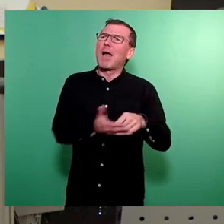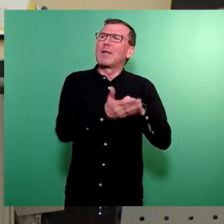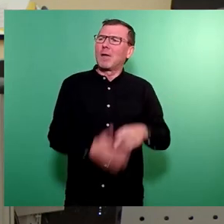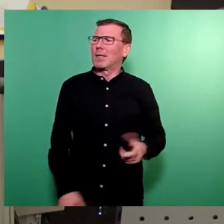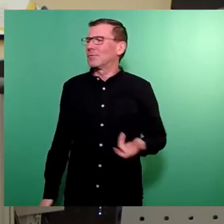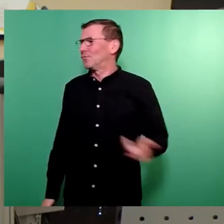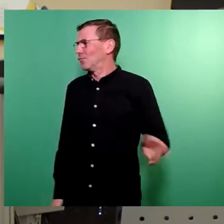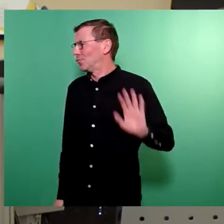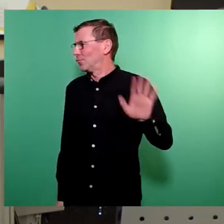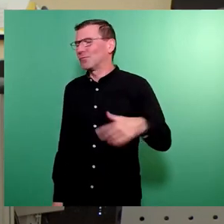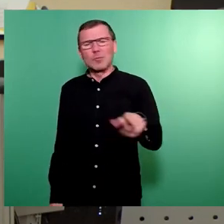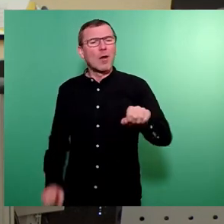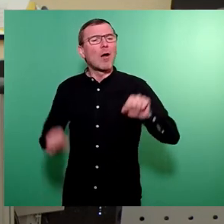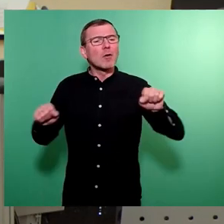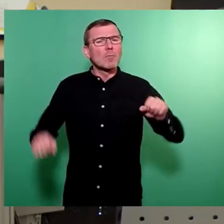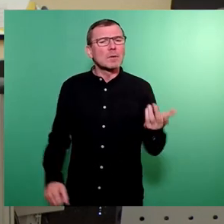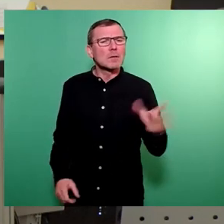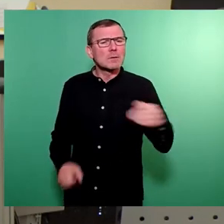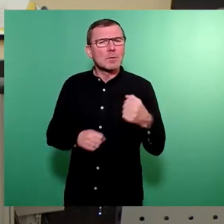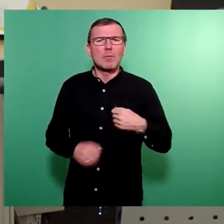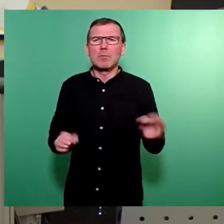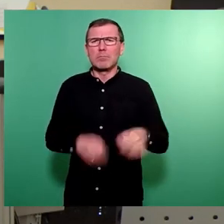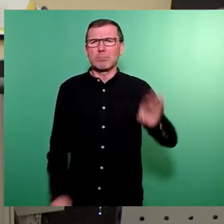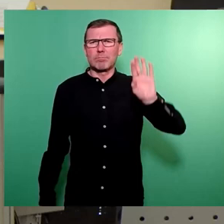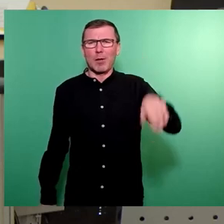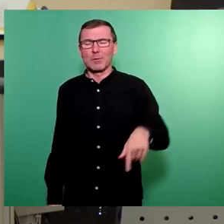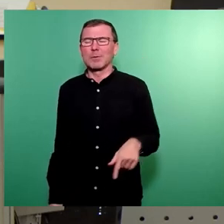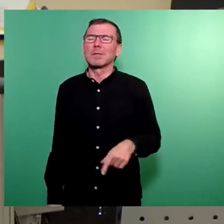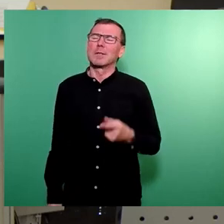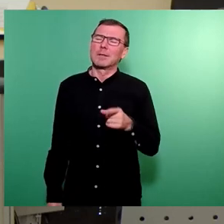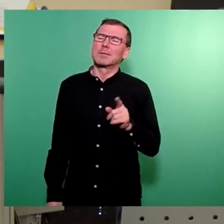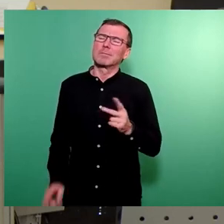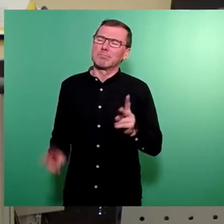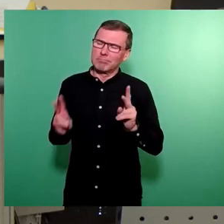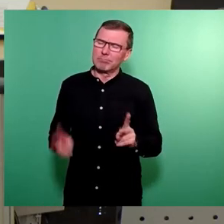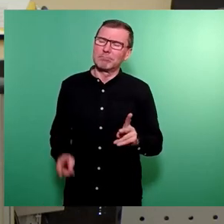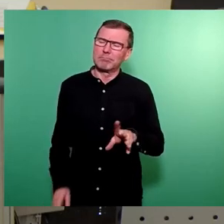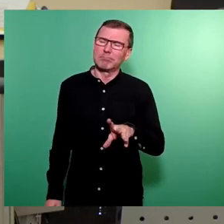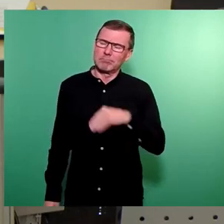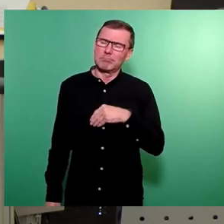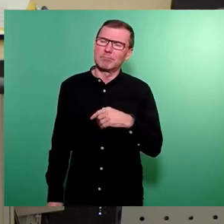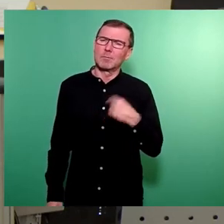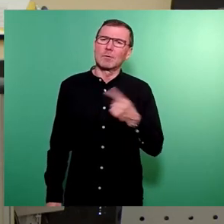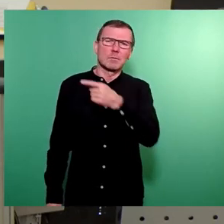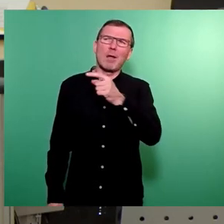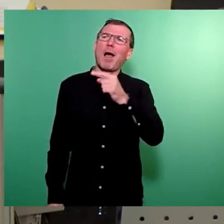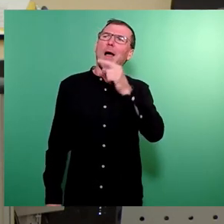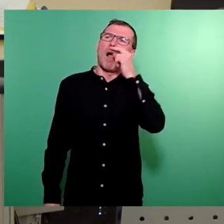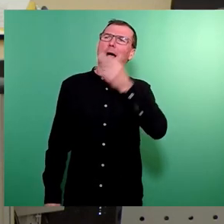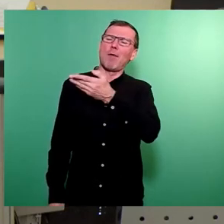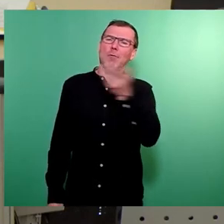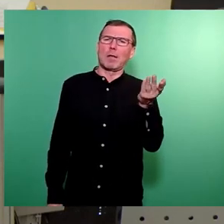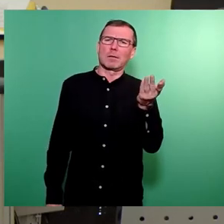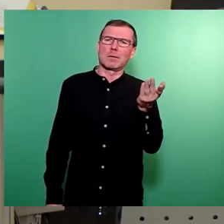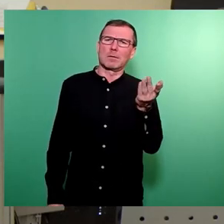eure Kompetenz, euer Mittun nicht. Das ist schon irgendwo ziemlich arrogant und sehr bedauerlich.